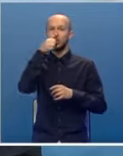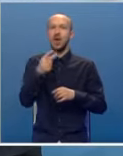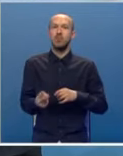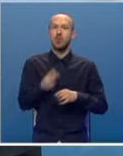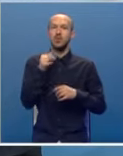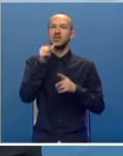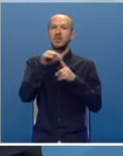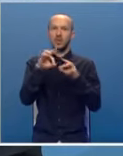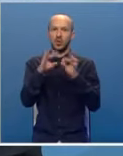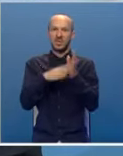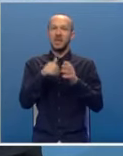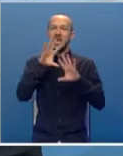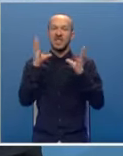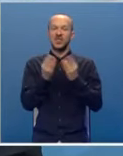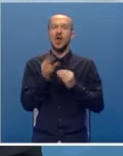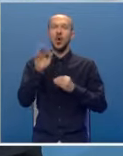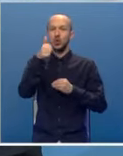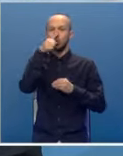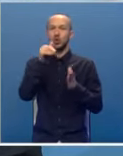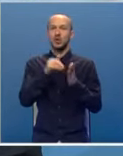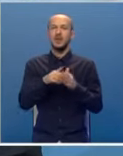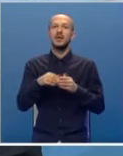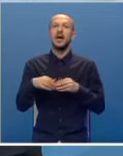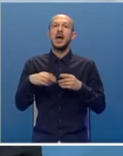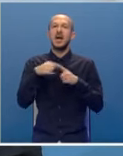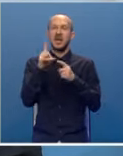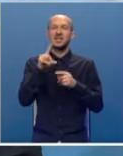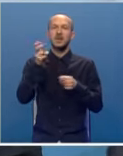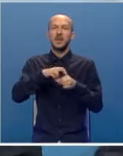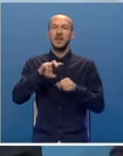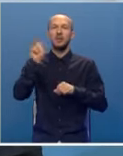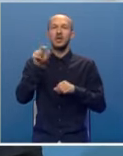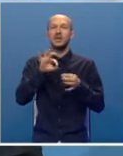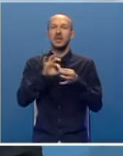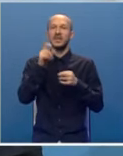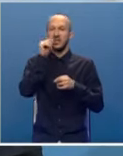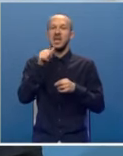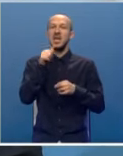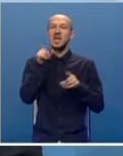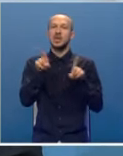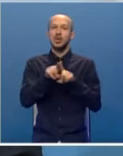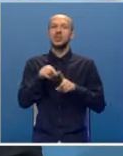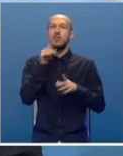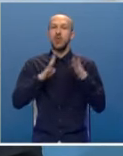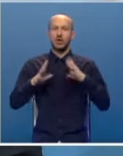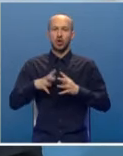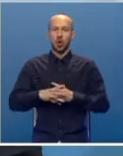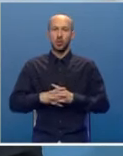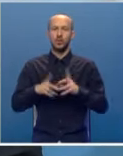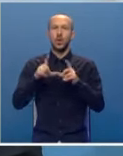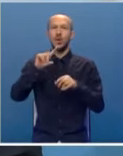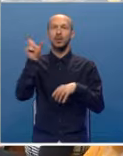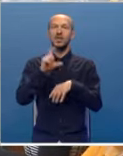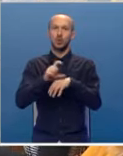ponos i patriotizam i sve ono što treba da krasi pripadnika Republičke uprave civilne zaštite, tako je se i ponašao u